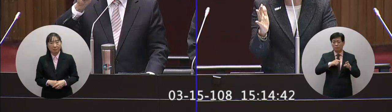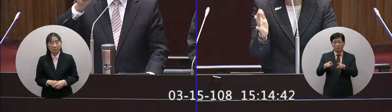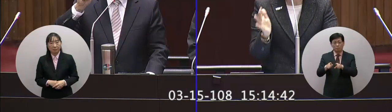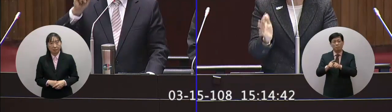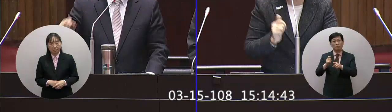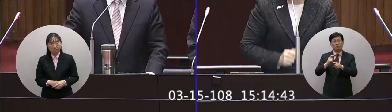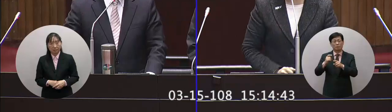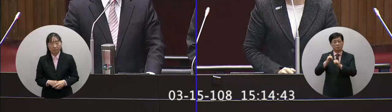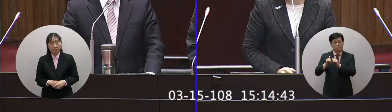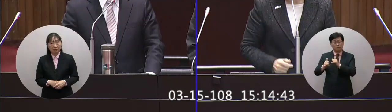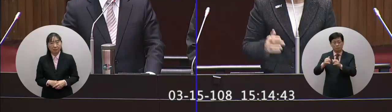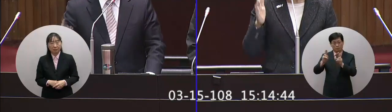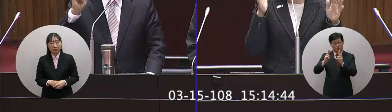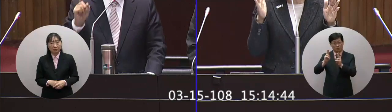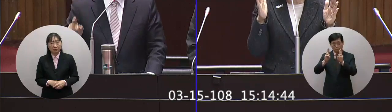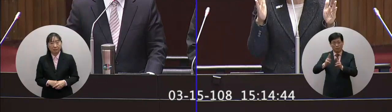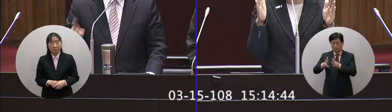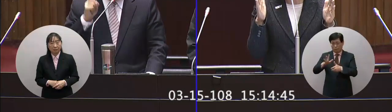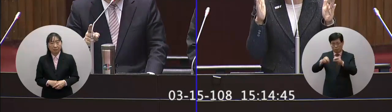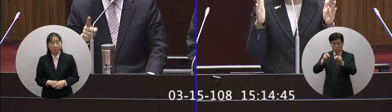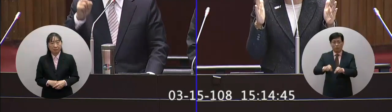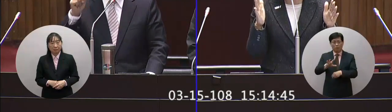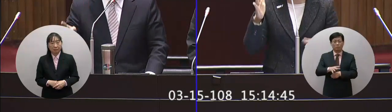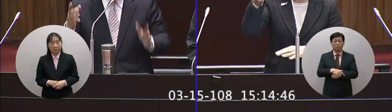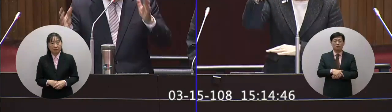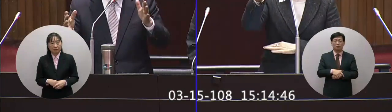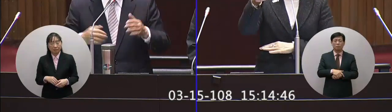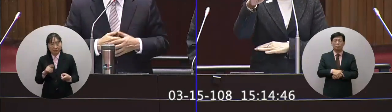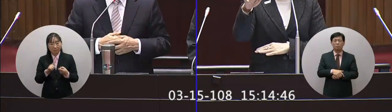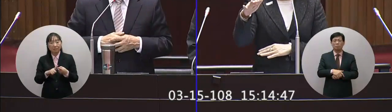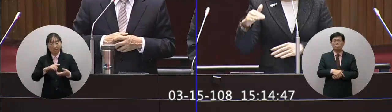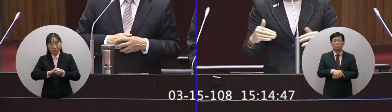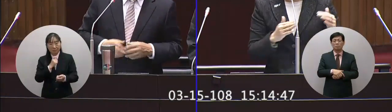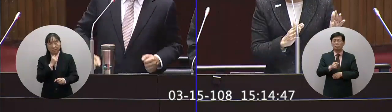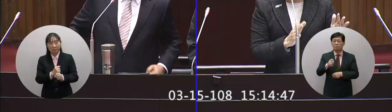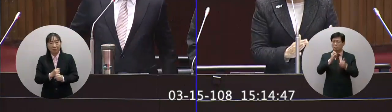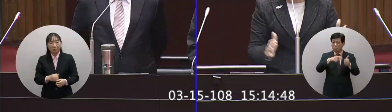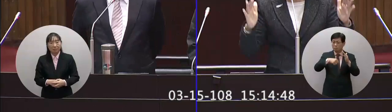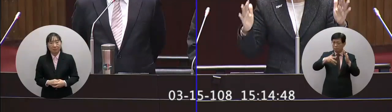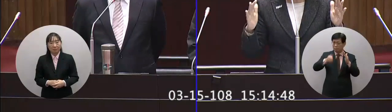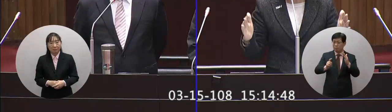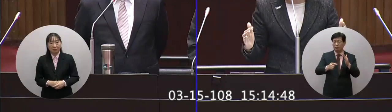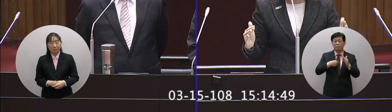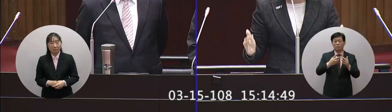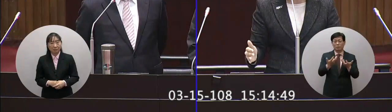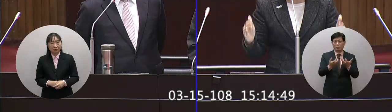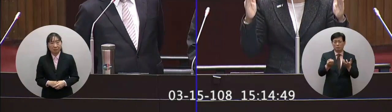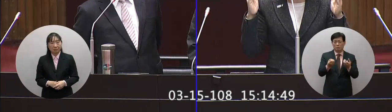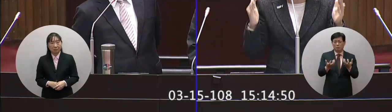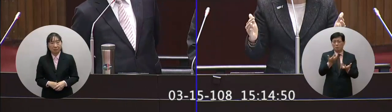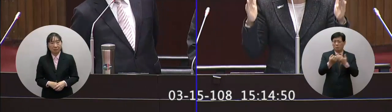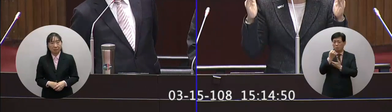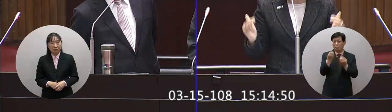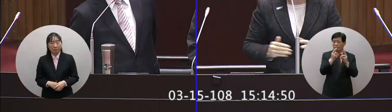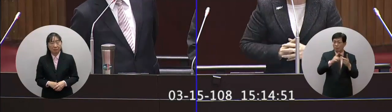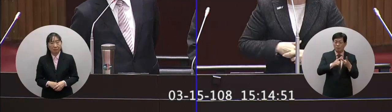間電廠都是有合約的我要告訴院長就是說一定要做因為我們說的是火力發電不管